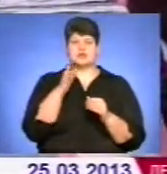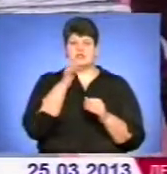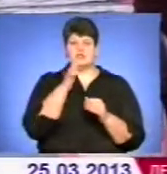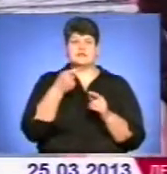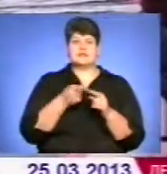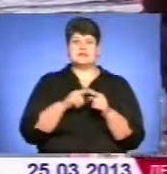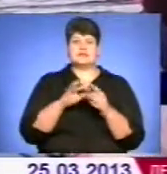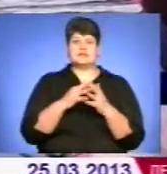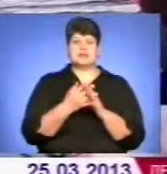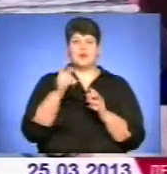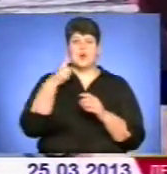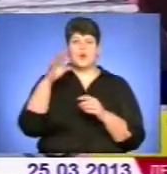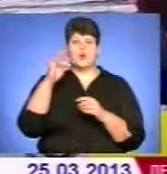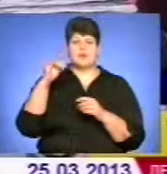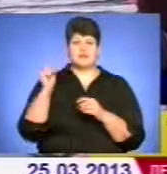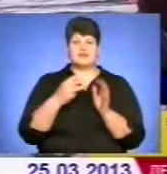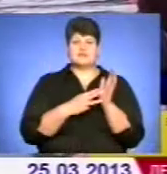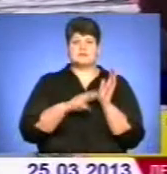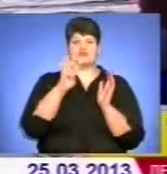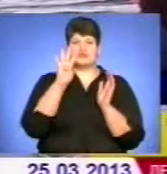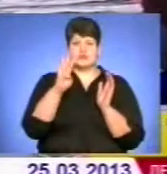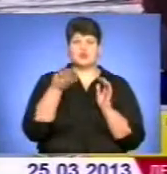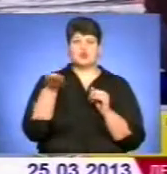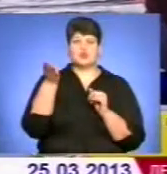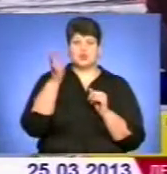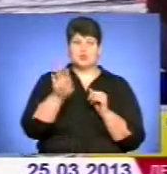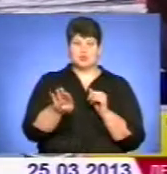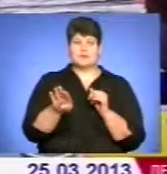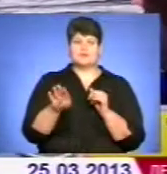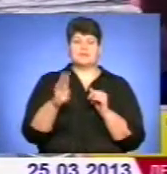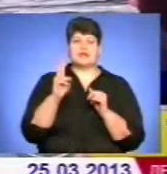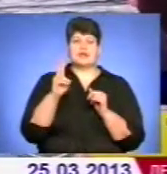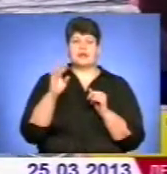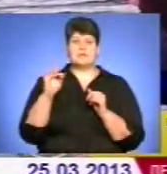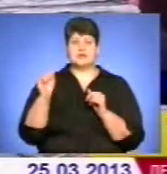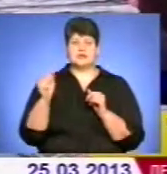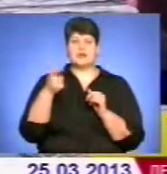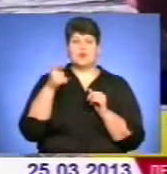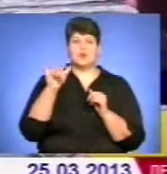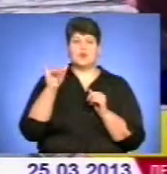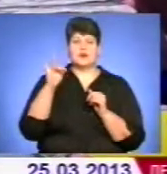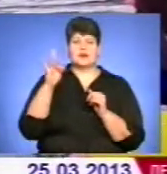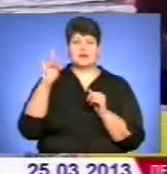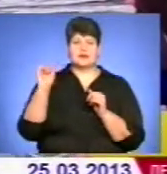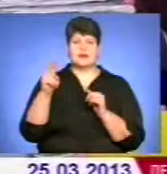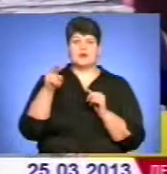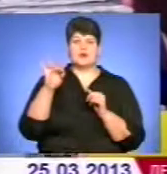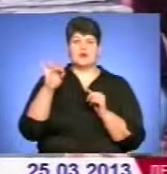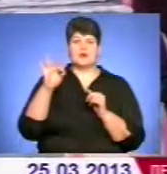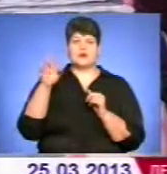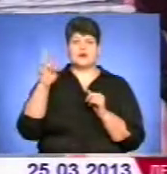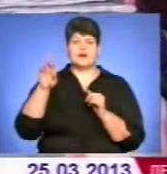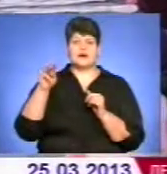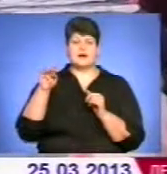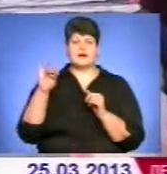84 штук. По Кремонеччині водойміщ, на водойміщах Кремонеччини, курники, пронятин, по